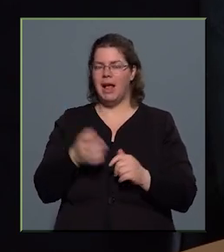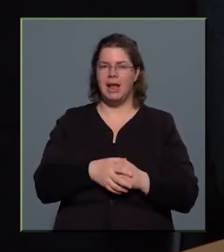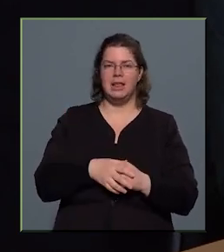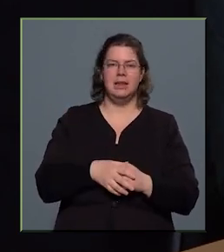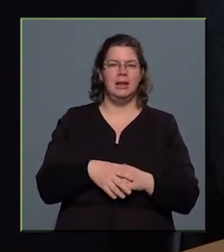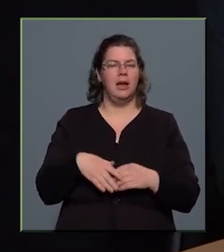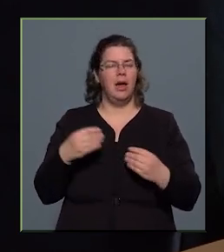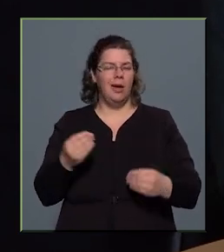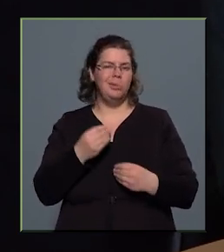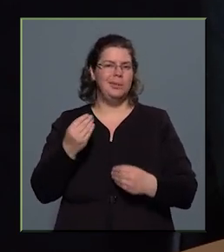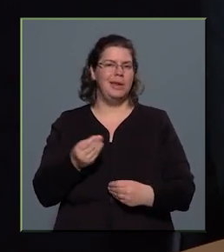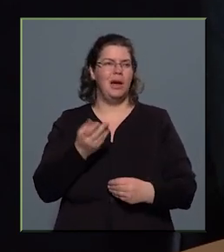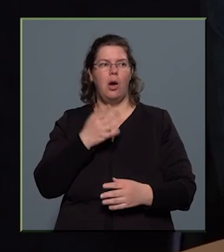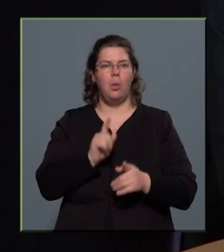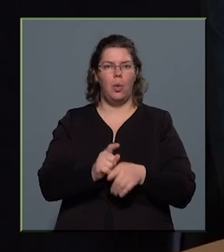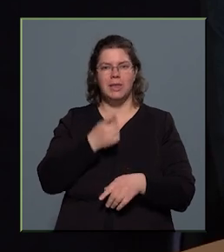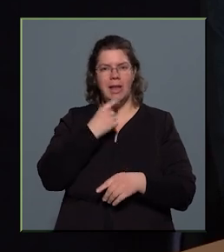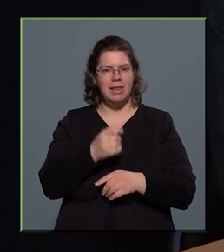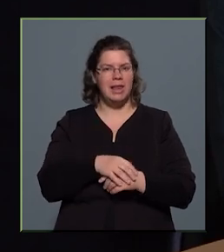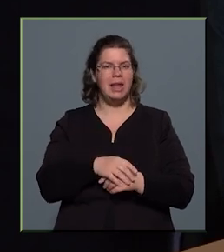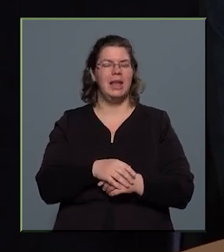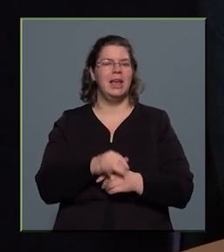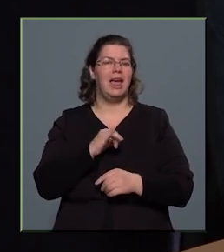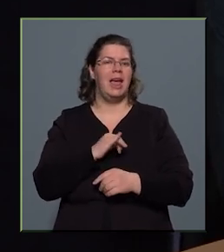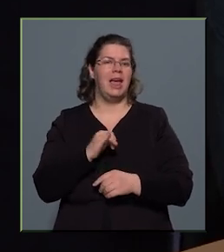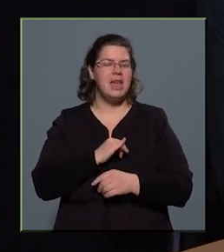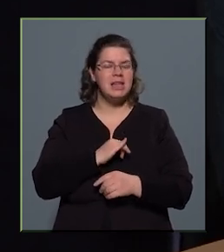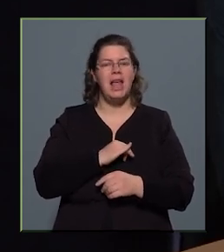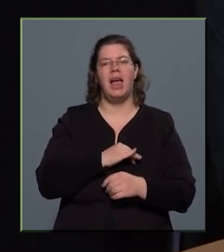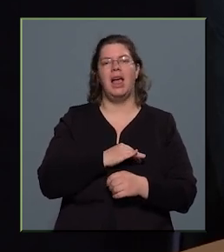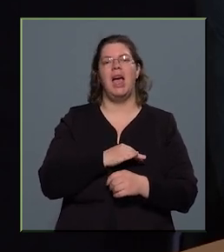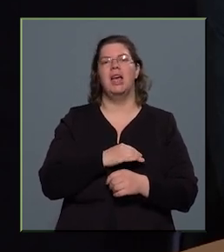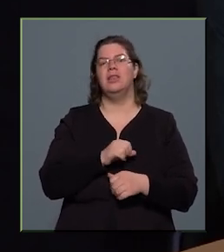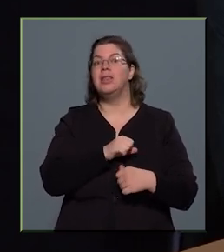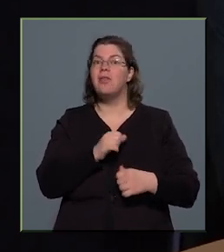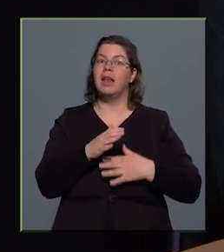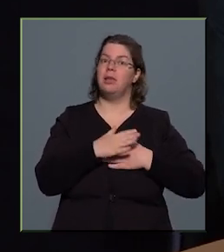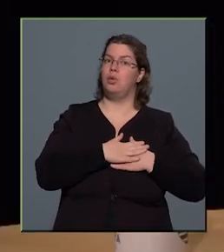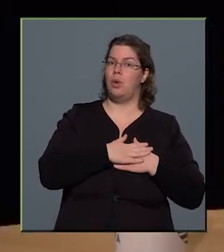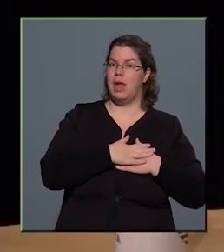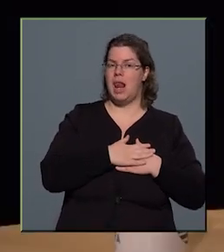ami, ha úgy tetszik, érdekes szívedhez közel áll?